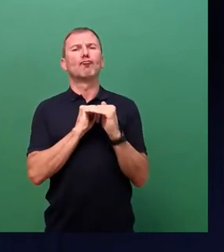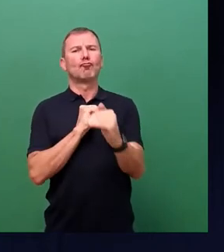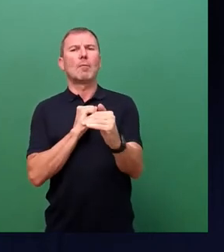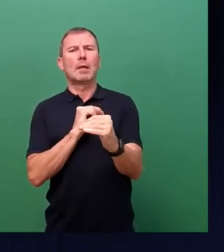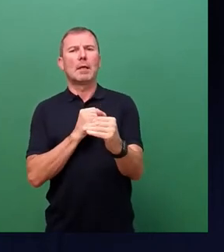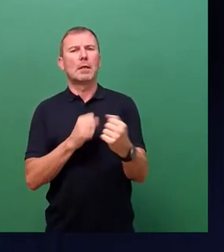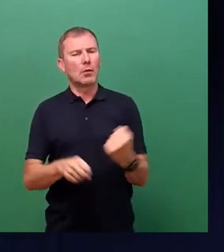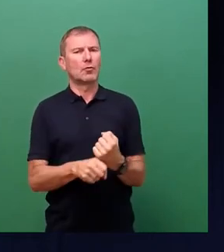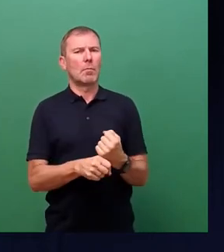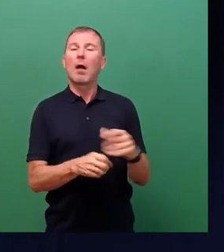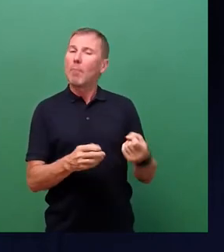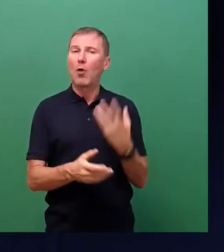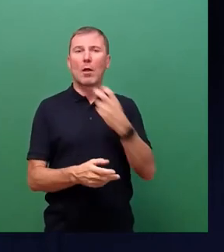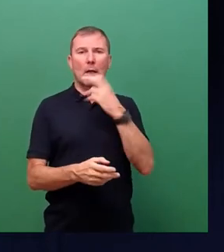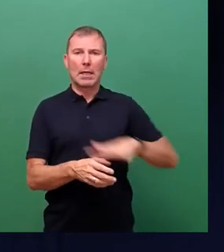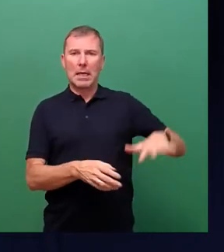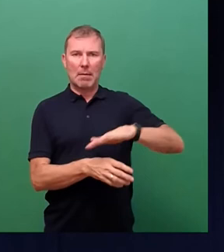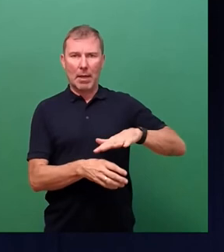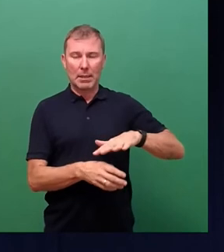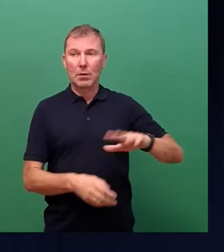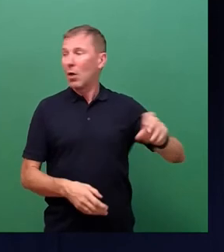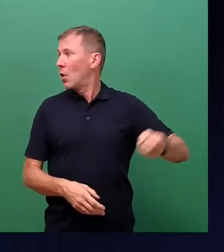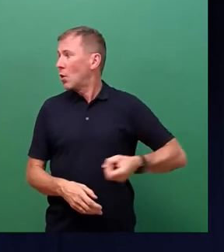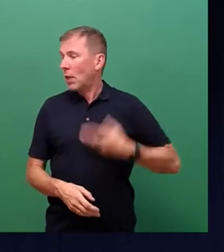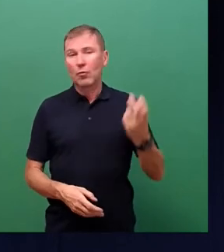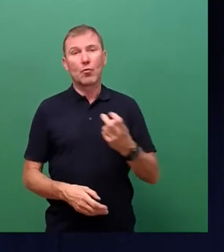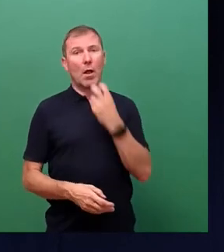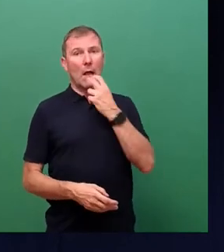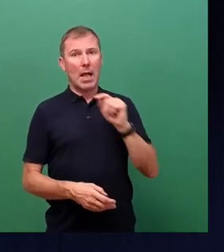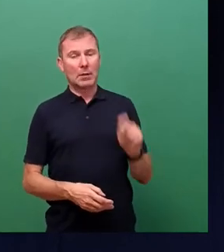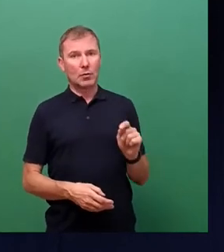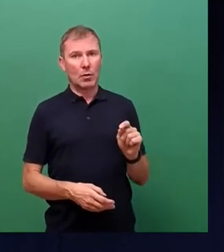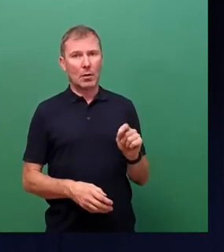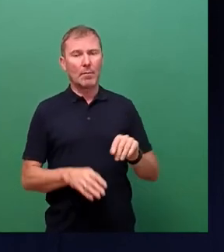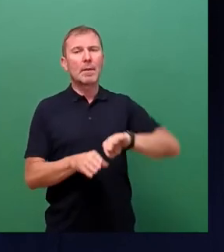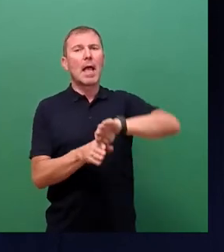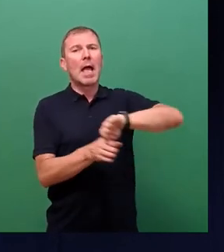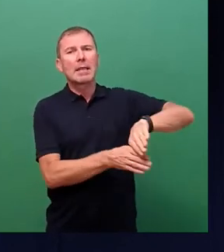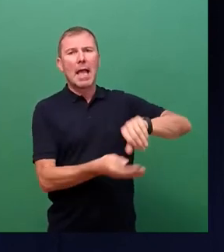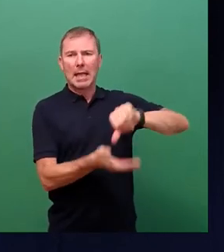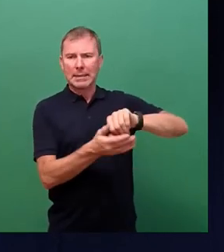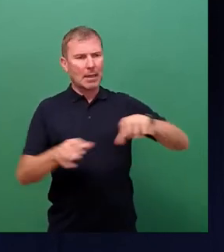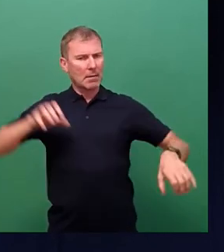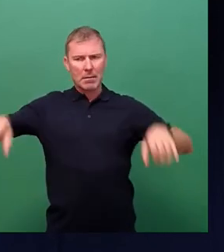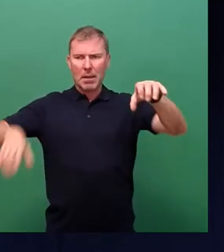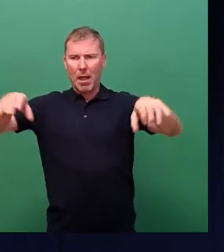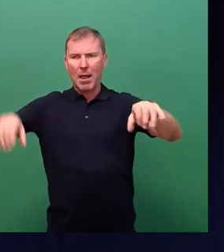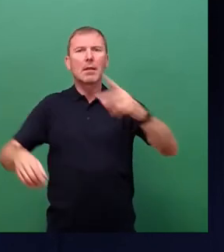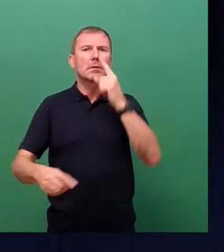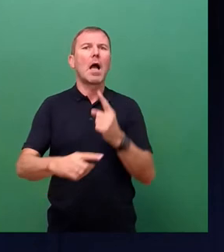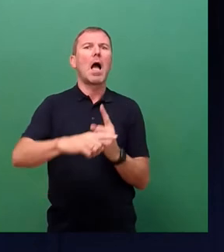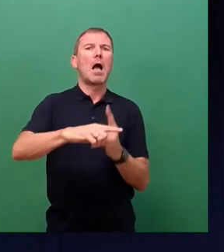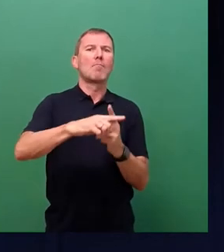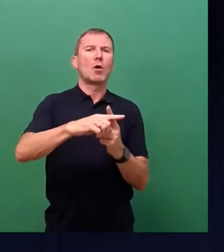Und dadurch, dass die Natur der erneuerbaren Erzeuger eine Dezentrale ist, muss man sagen, dass die Prognose sehr positiv ist, denn diese